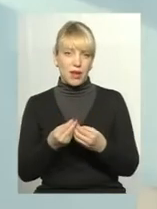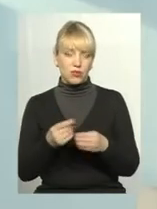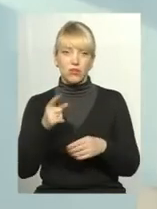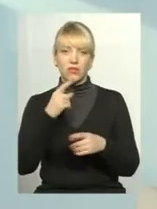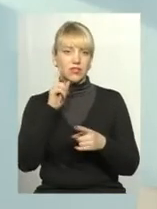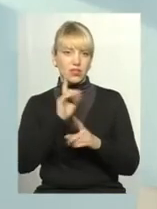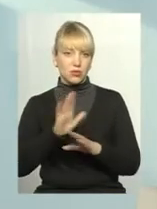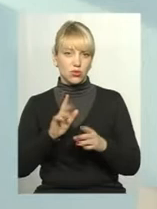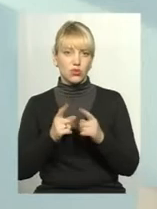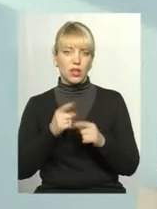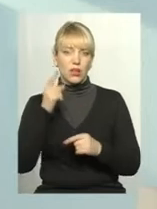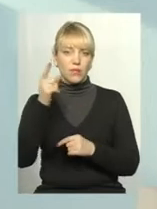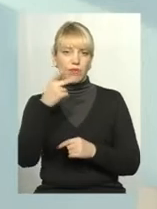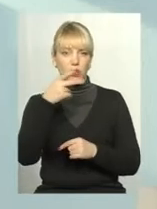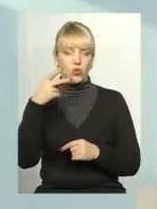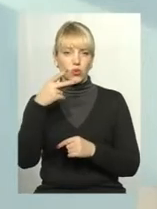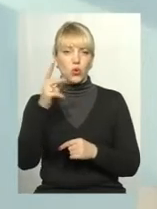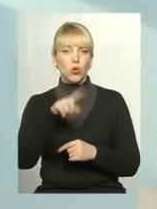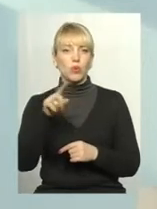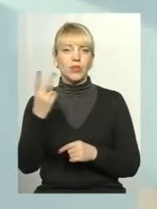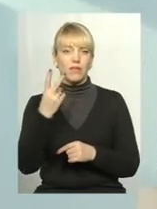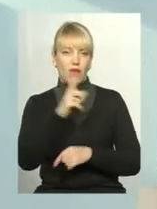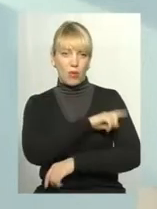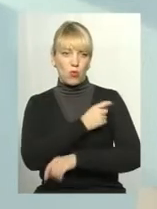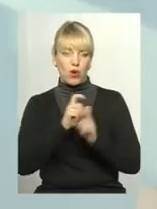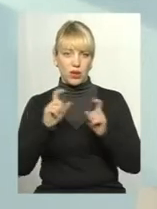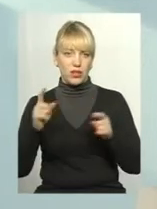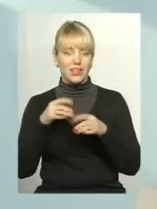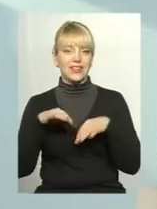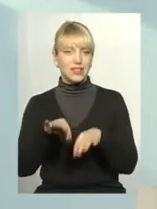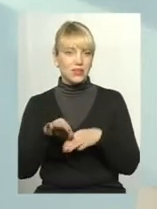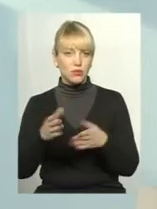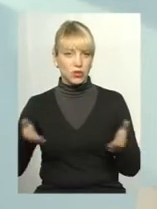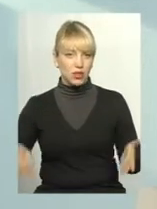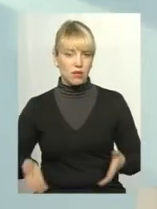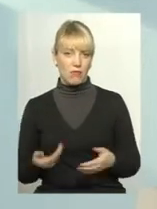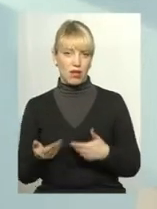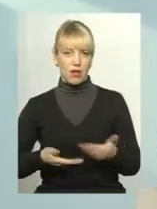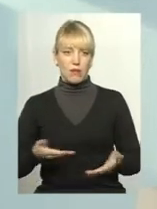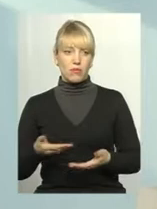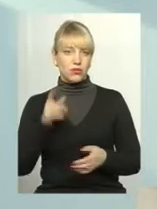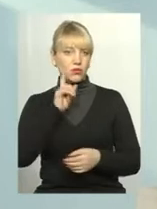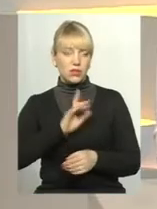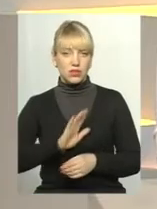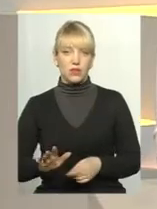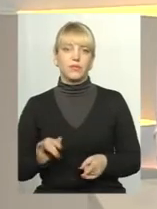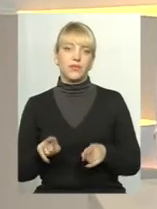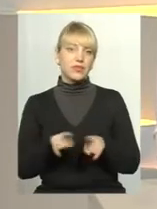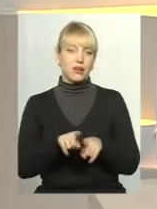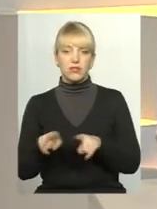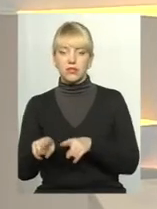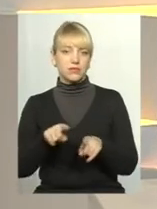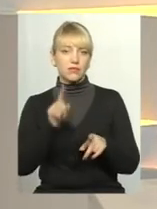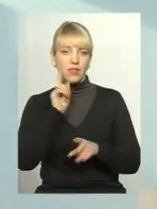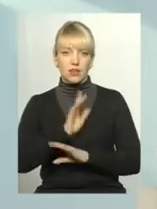поліклініку, на проспект Миру, незручно добиратись. І транспортна розв'язка, і пішохідним шляхом, і так, і так незручно.